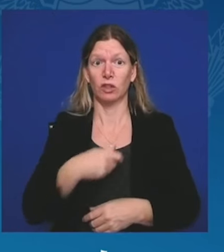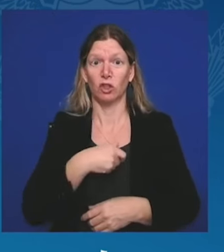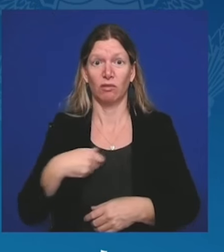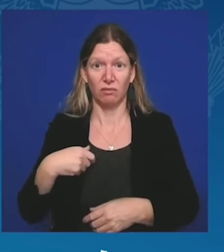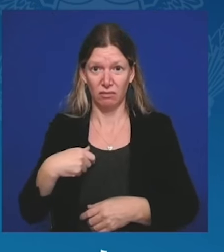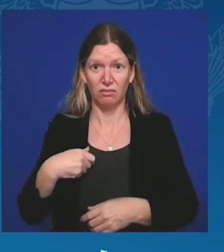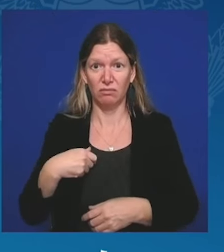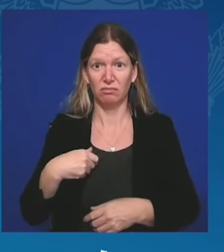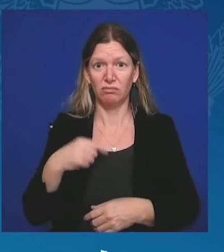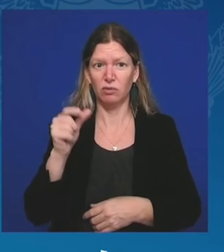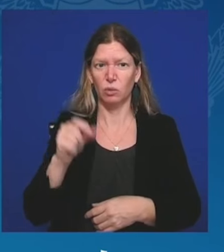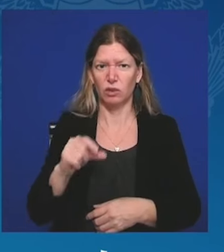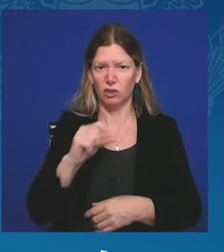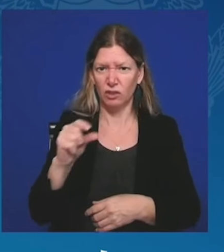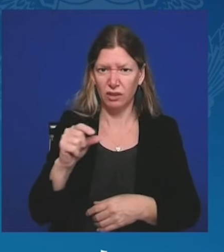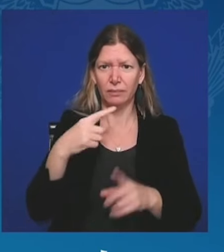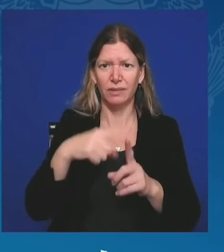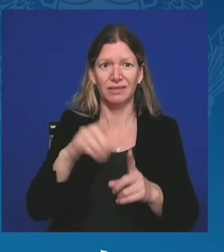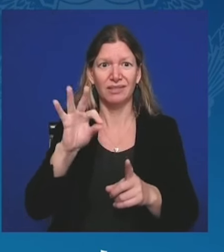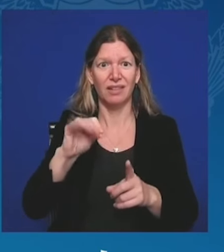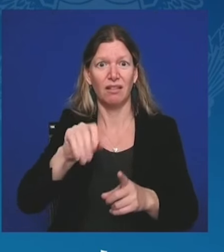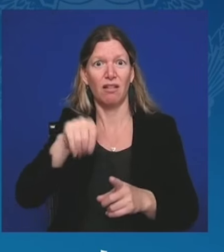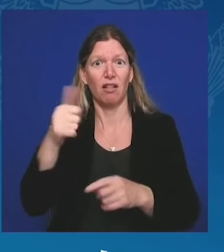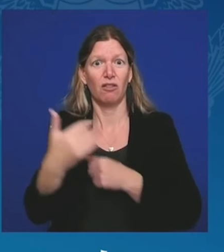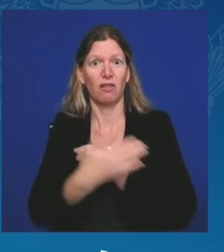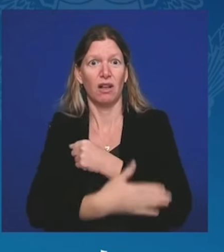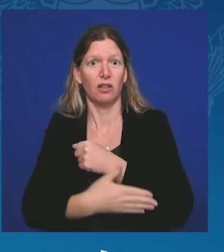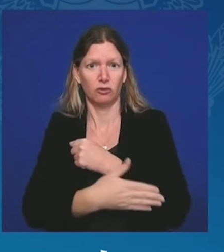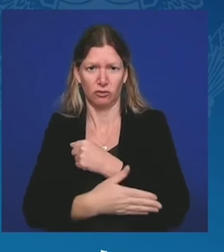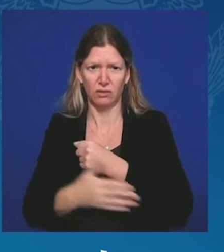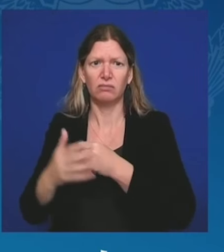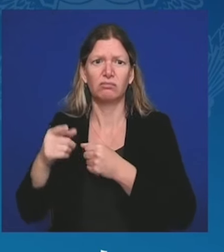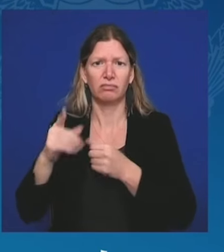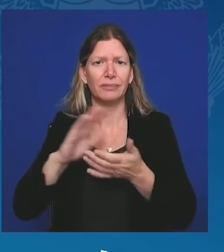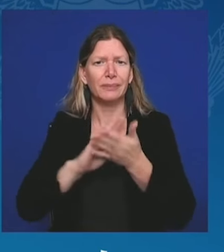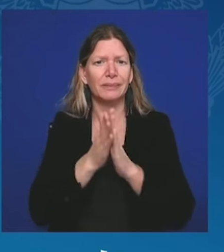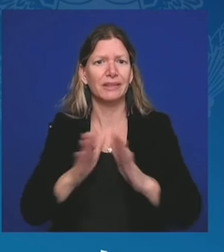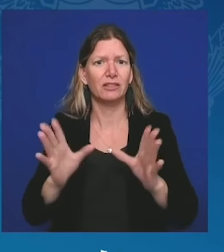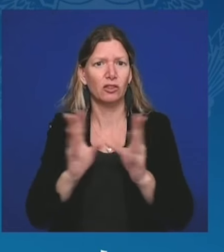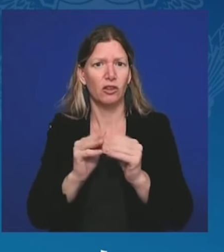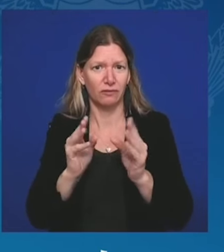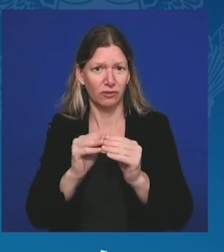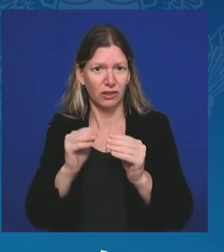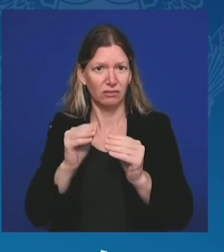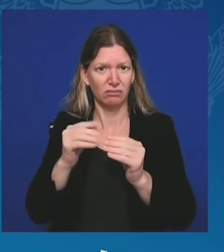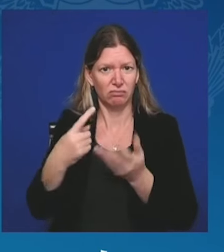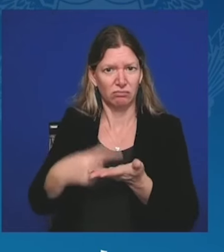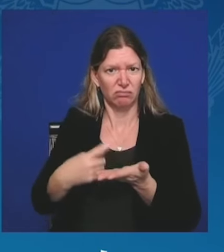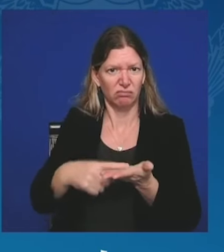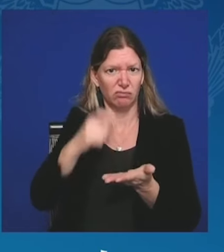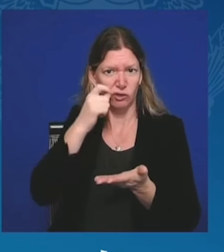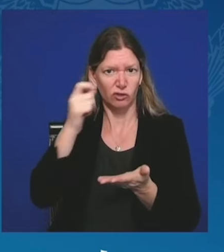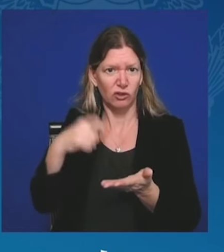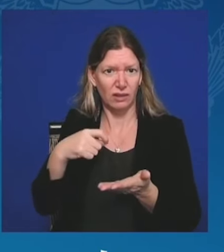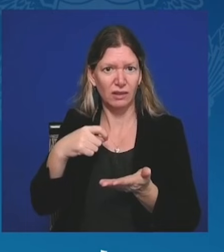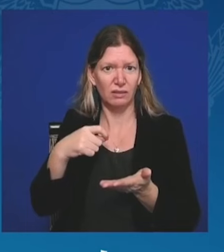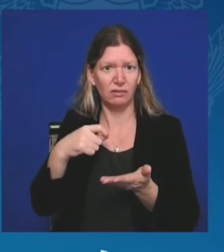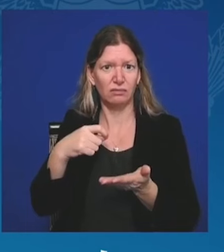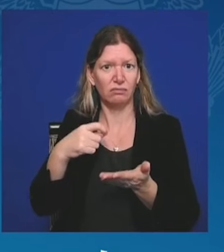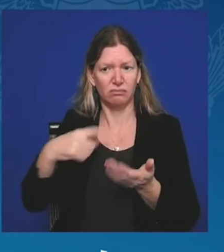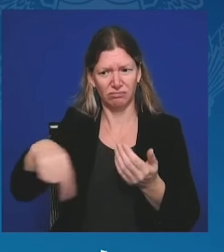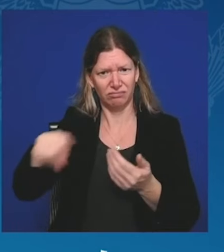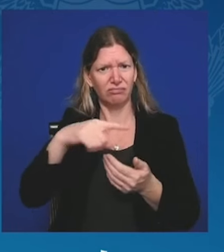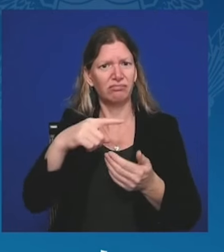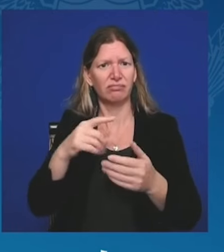Twoją wizję zakończenia tej wojny opartej na woli narodu ukraińskiego. Podkreśliłam również znaczenie Karty Narodów